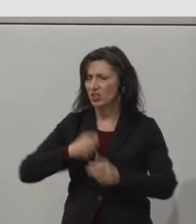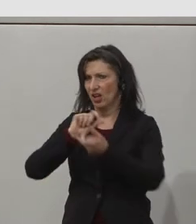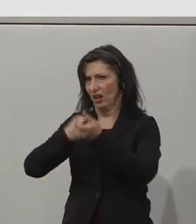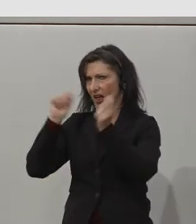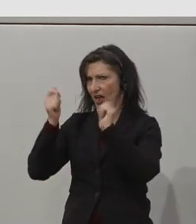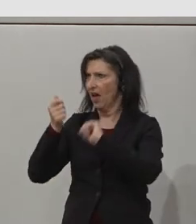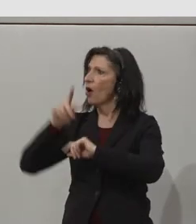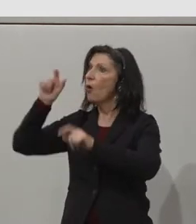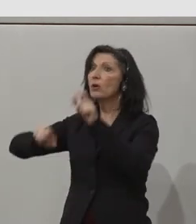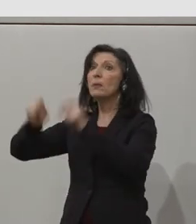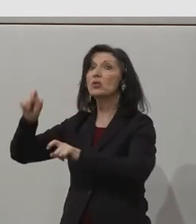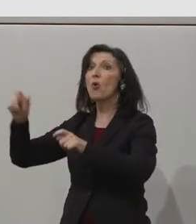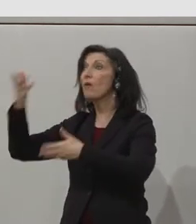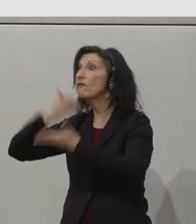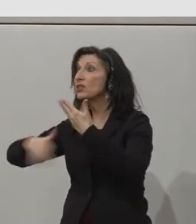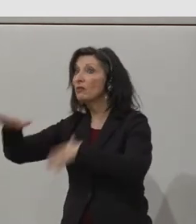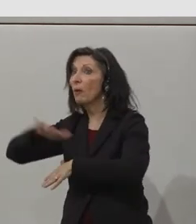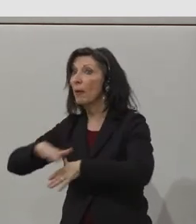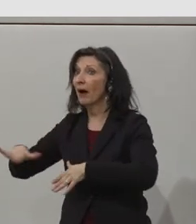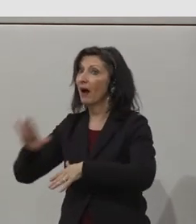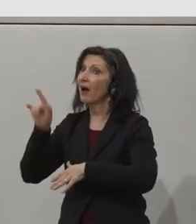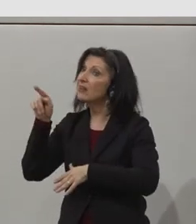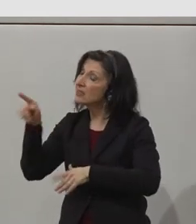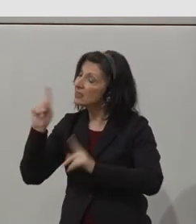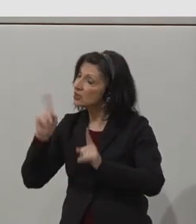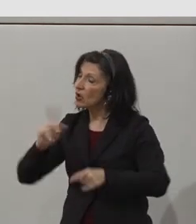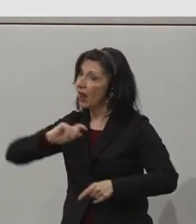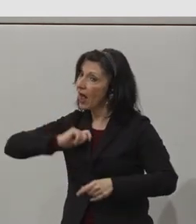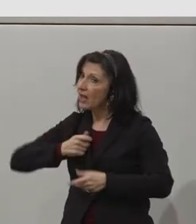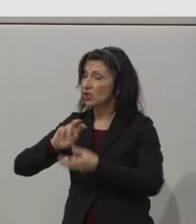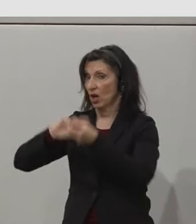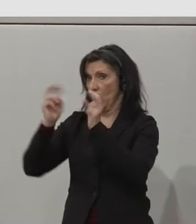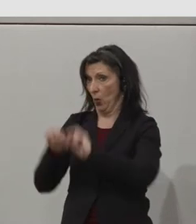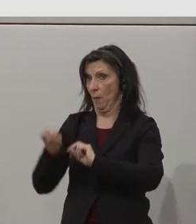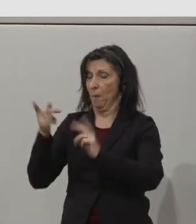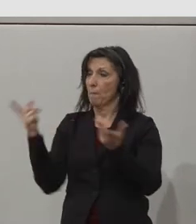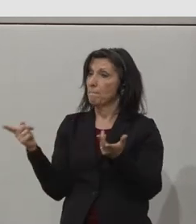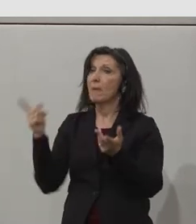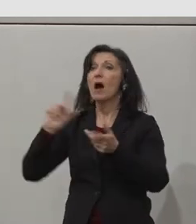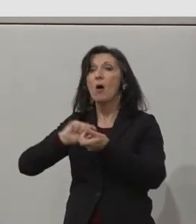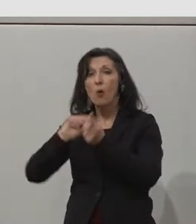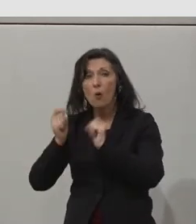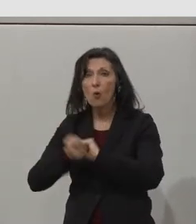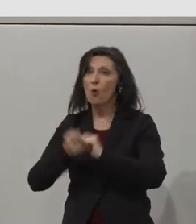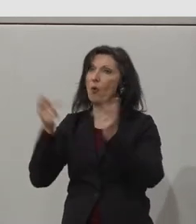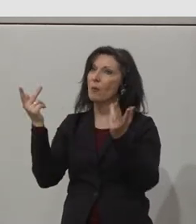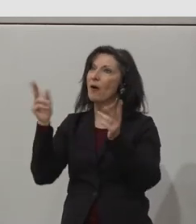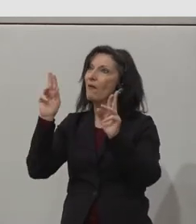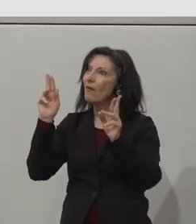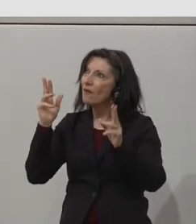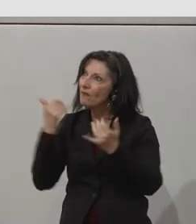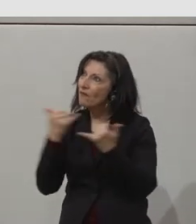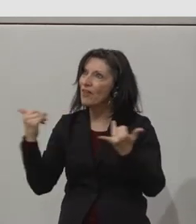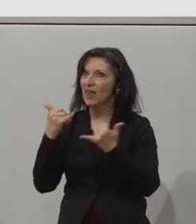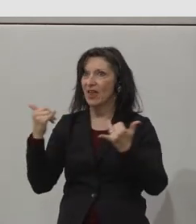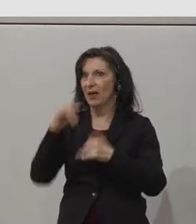the incredible ability rather than the disability. These young people are proving, they are going out into the world